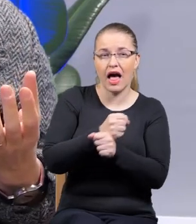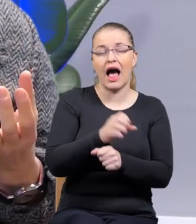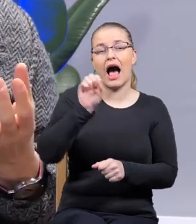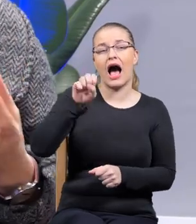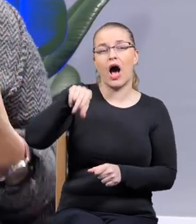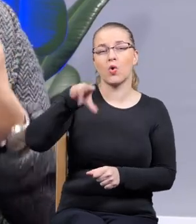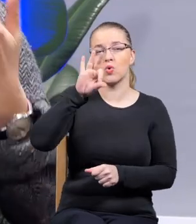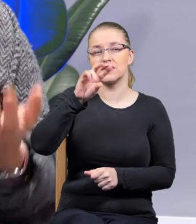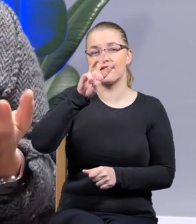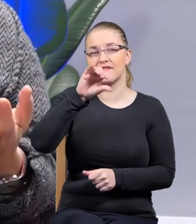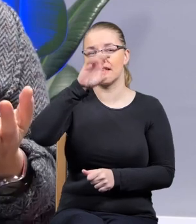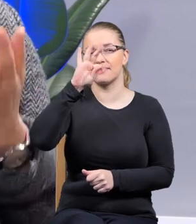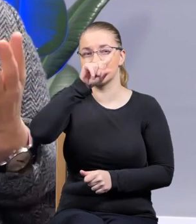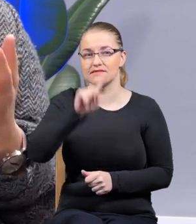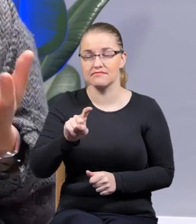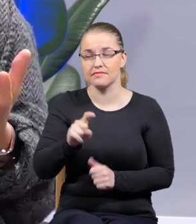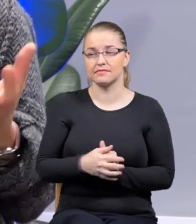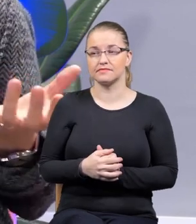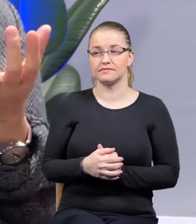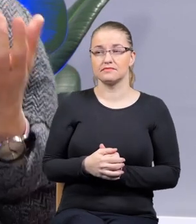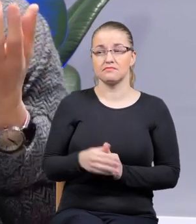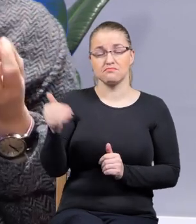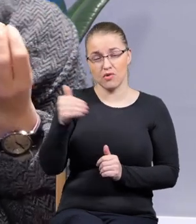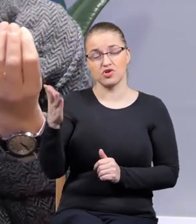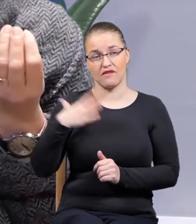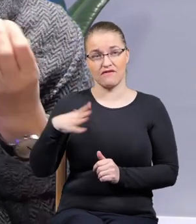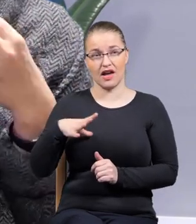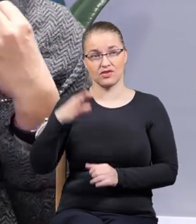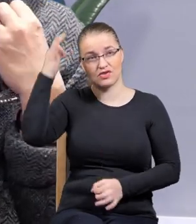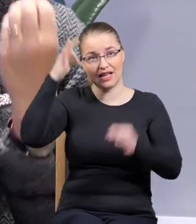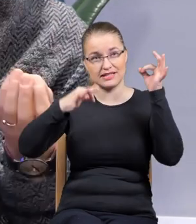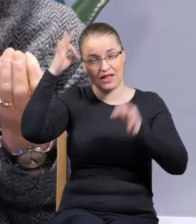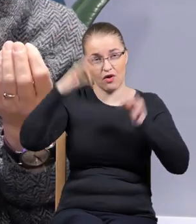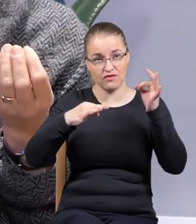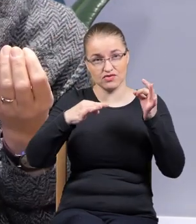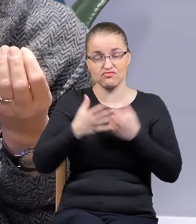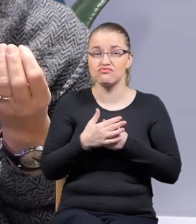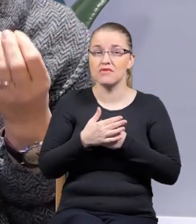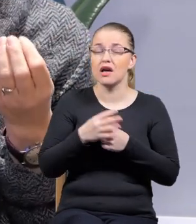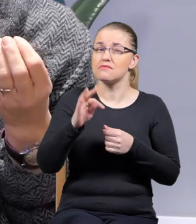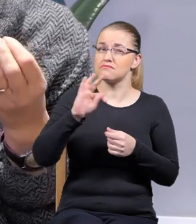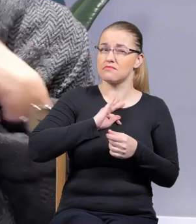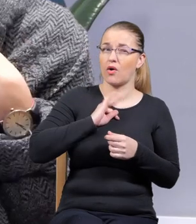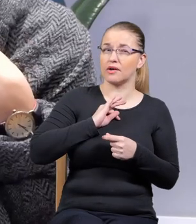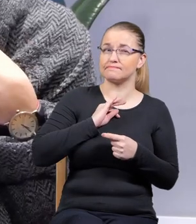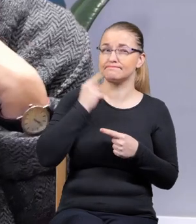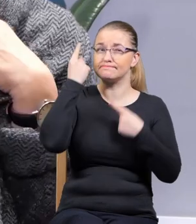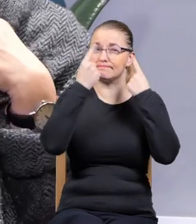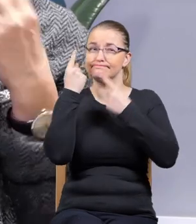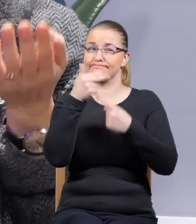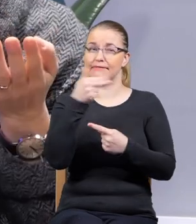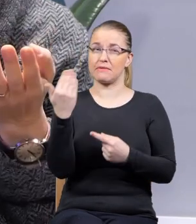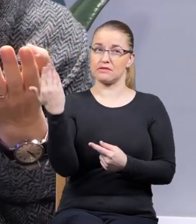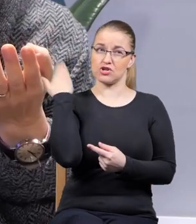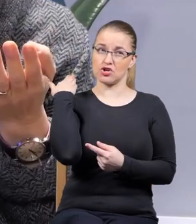mówię, ale takie, no warto się nad tym zastanowić, nad naszym stosunkiem do przeszłości. Mój stosunek